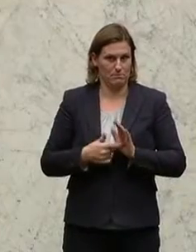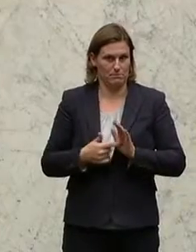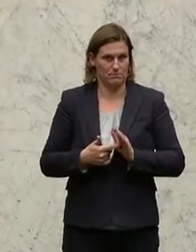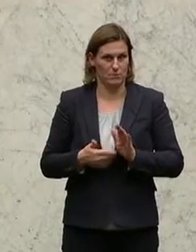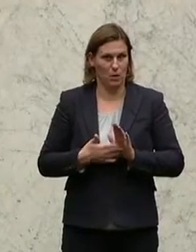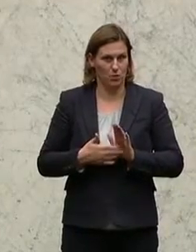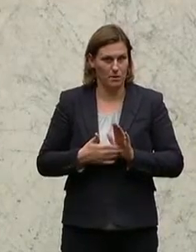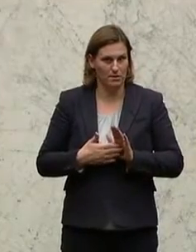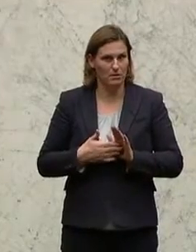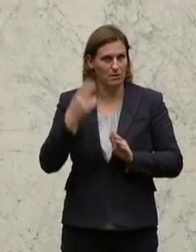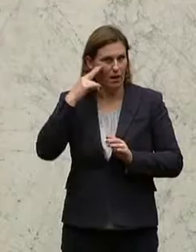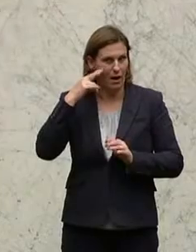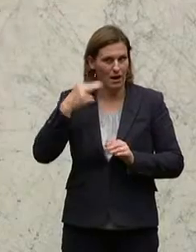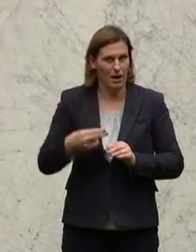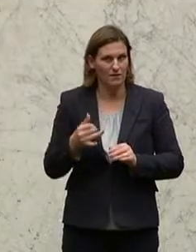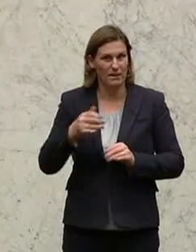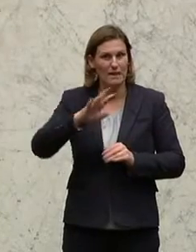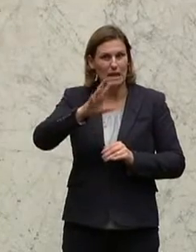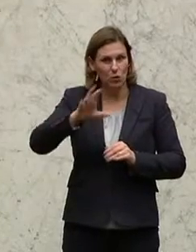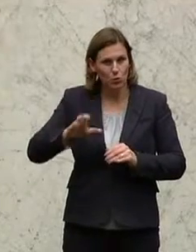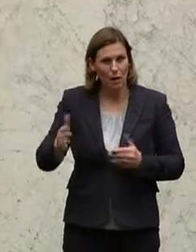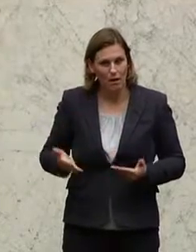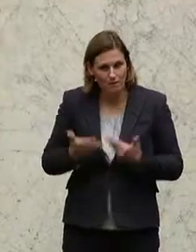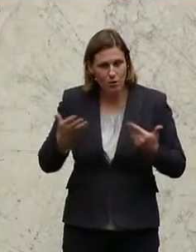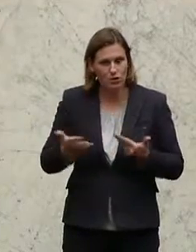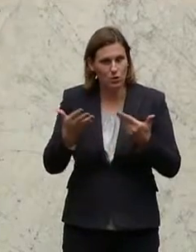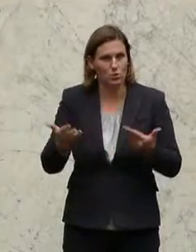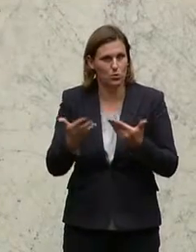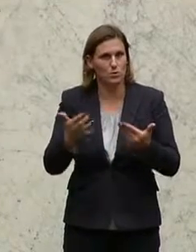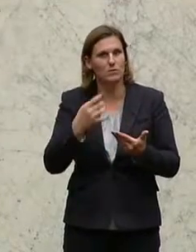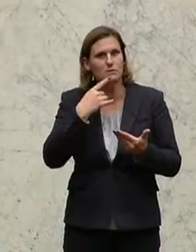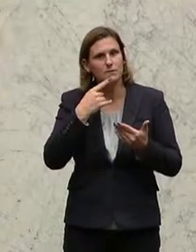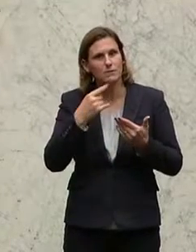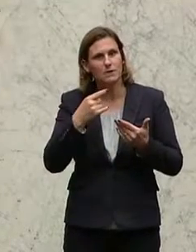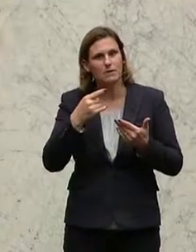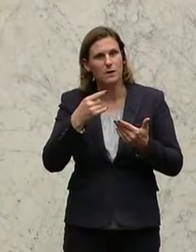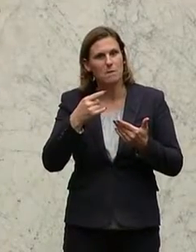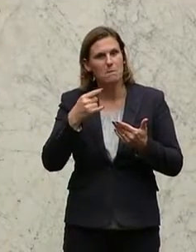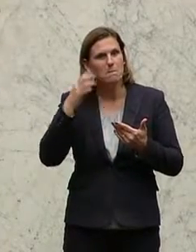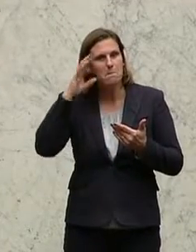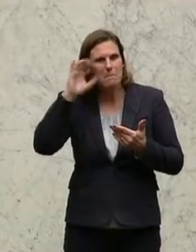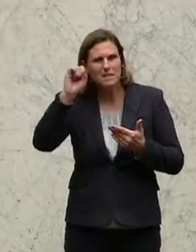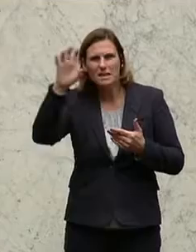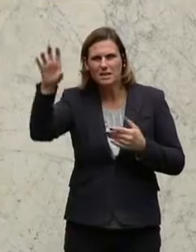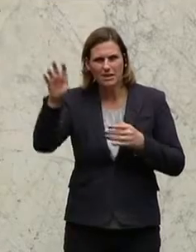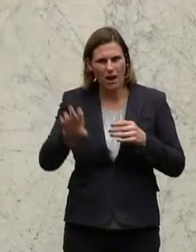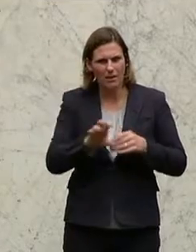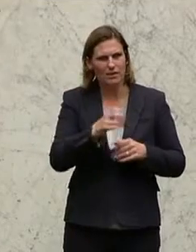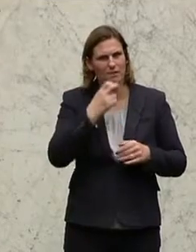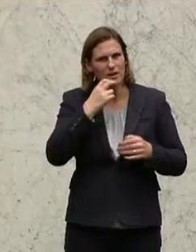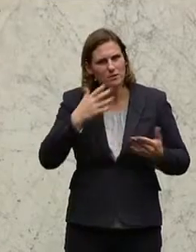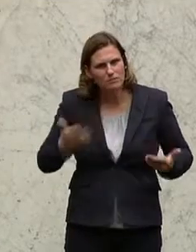wenn ich jetzt Regionalförderung betreiben will, wenn ich jetzt die Randbezirke stärken will, ist glaube ich nicht